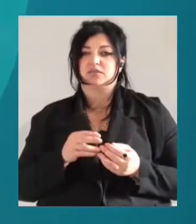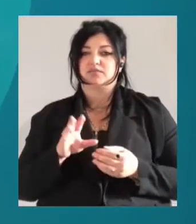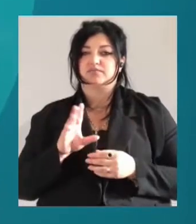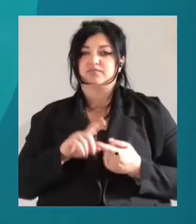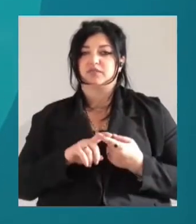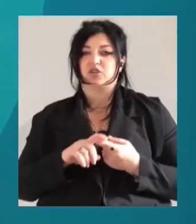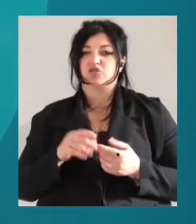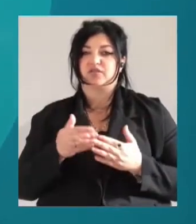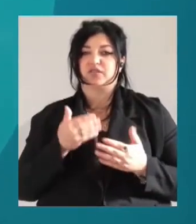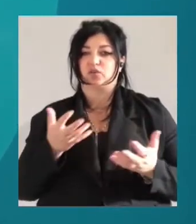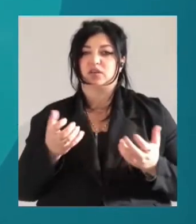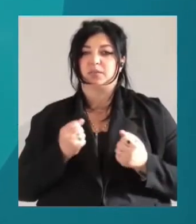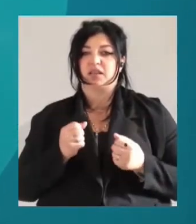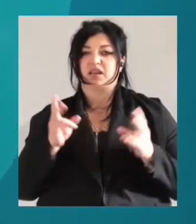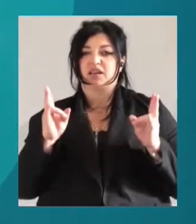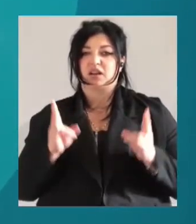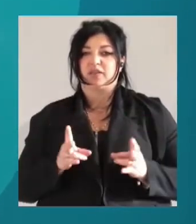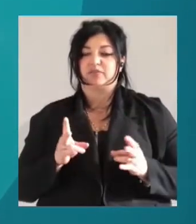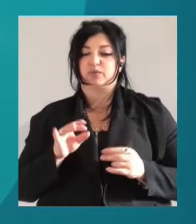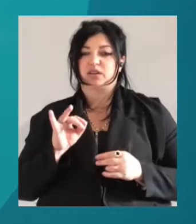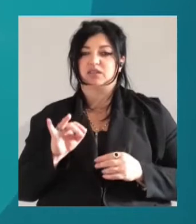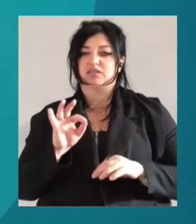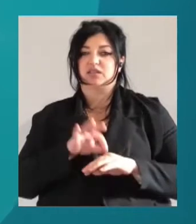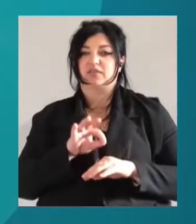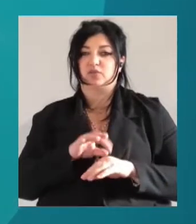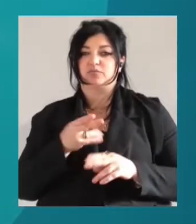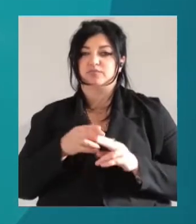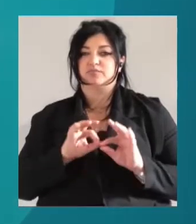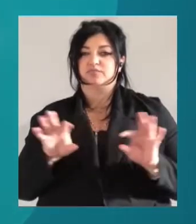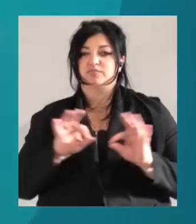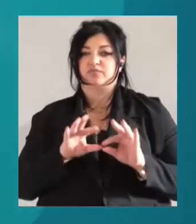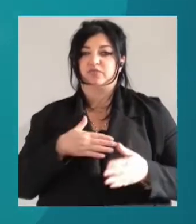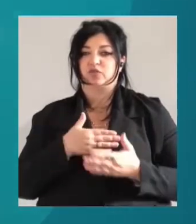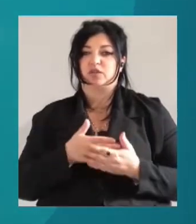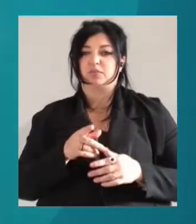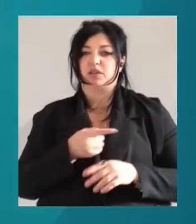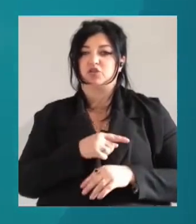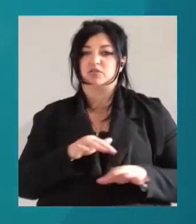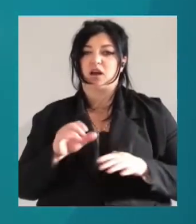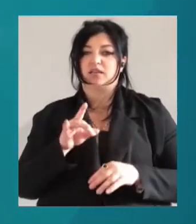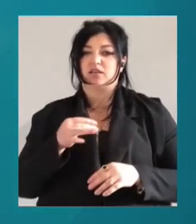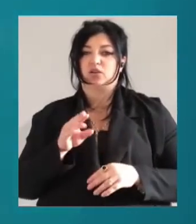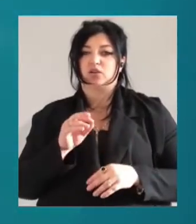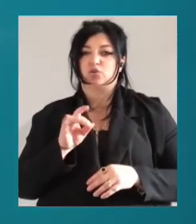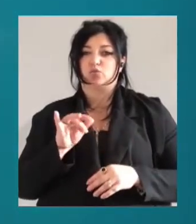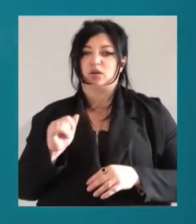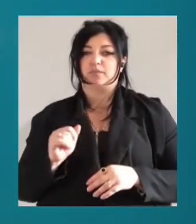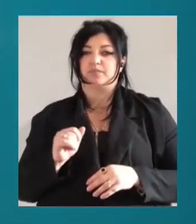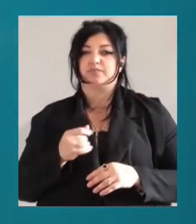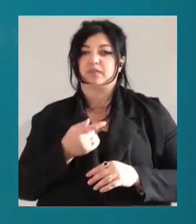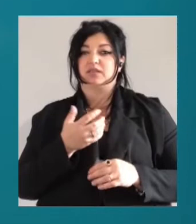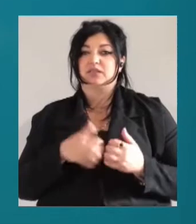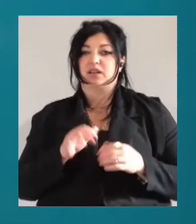травм та соматичних захворювань. Про це розказав волонтер медичного закладу Андрій Танцюра. Серед хворих є хлопці з пораненнями